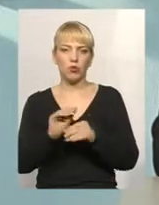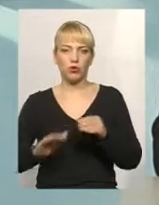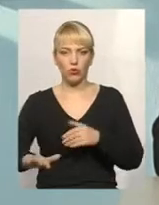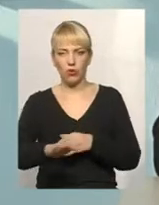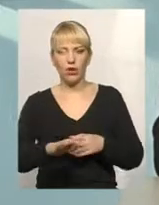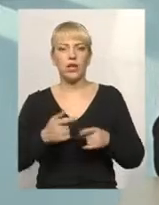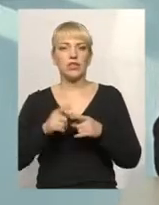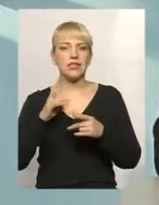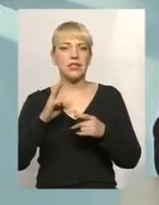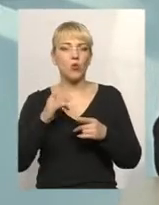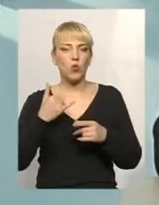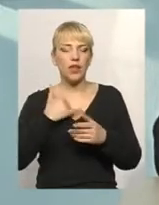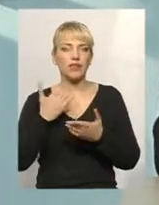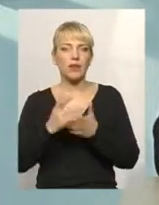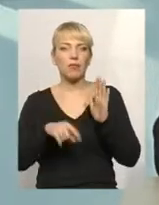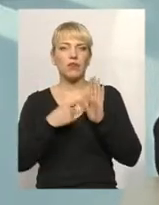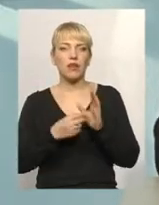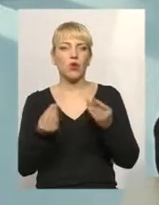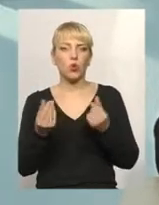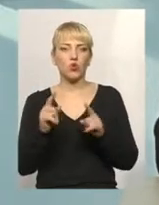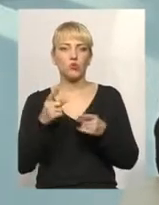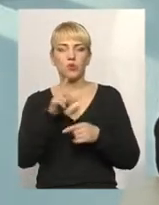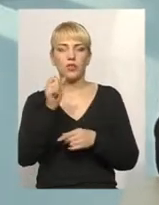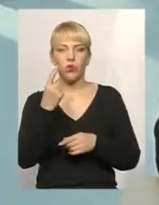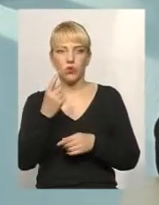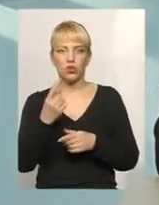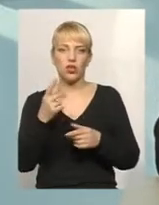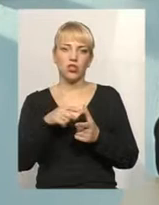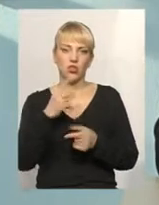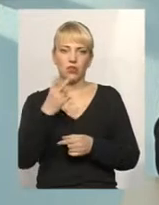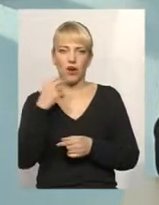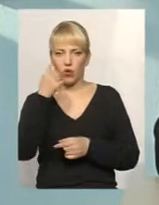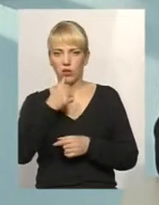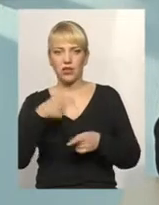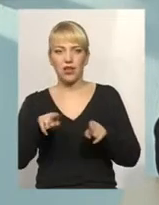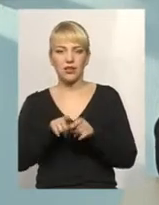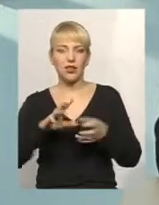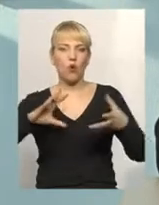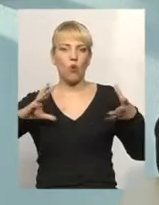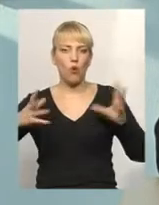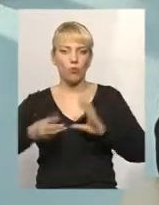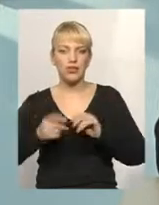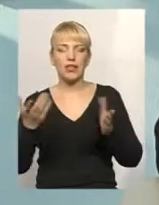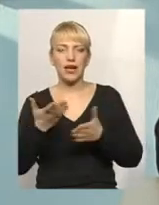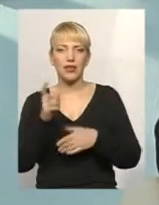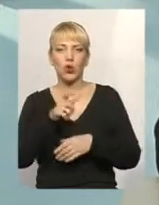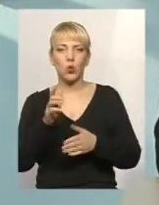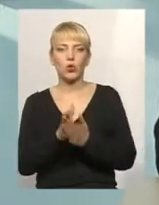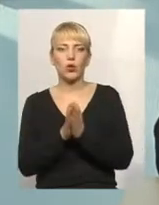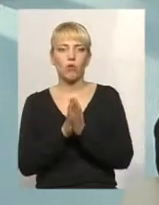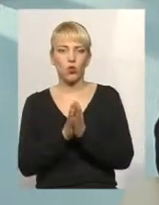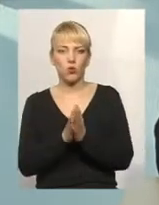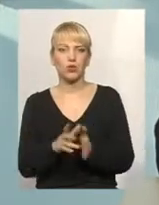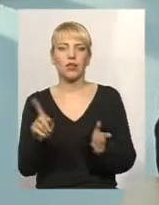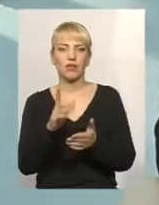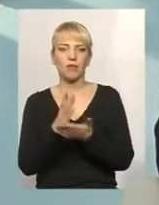сьогодні питання стоїть коштів, тому що за один-за два роки ми такі обсяги, які люди просять, які мають